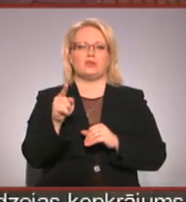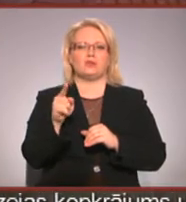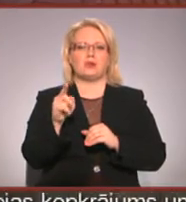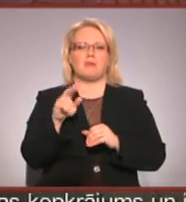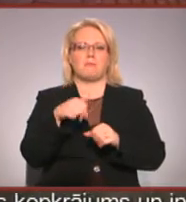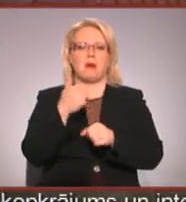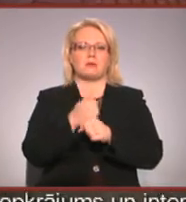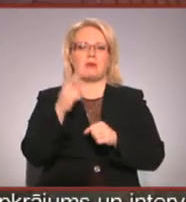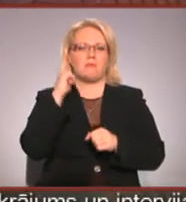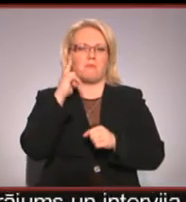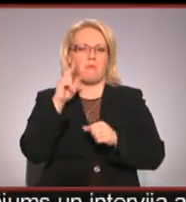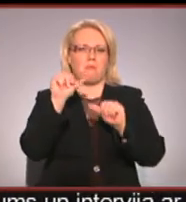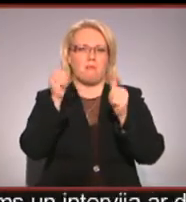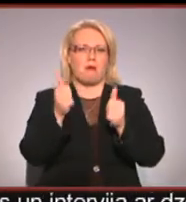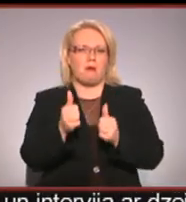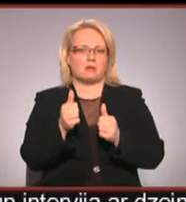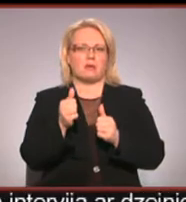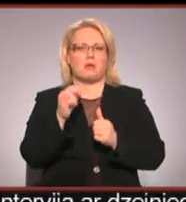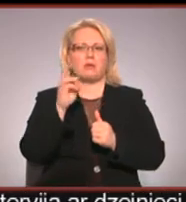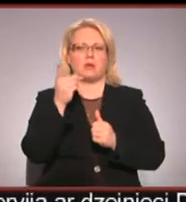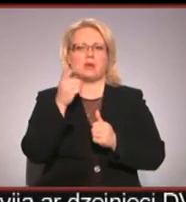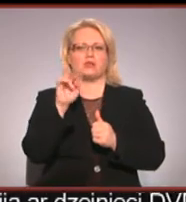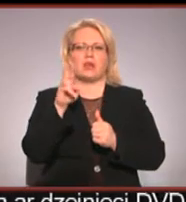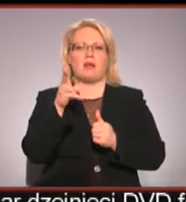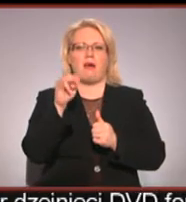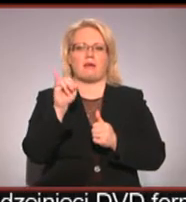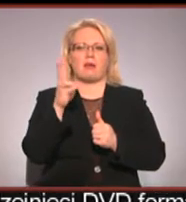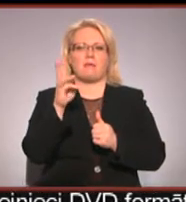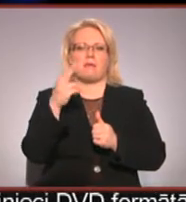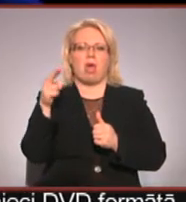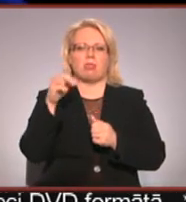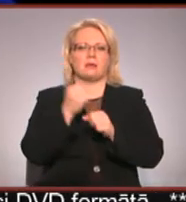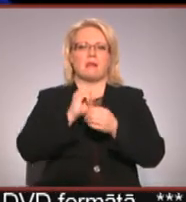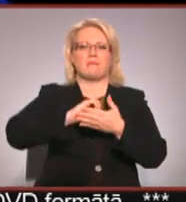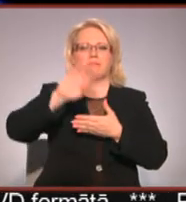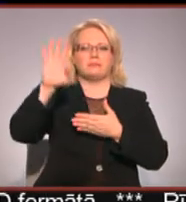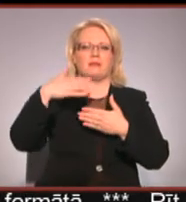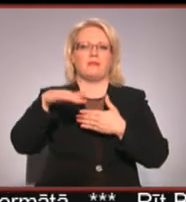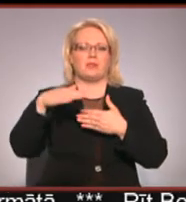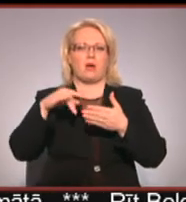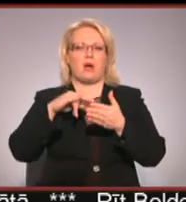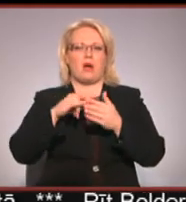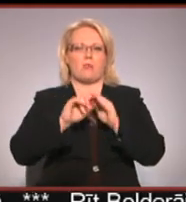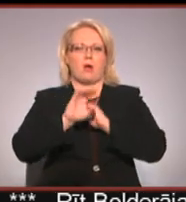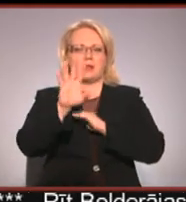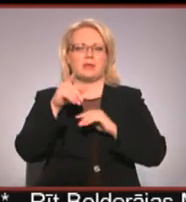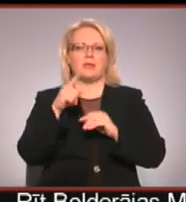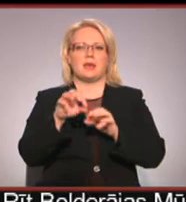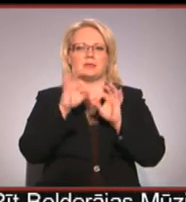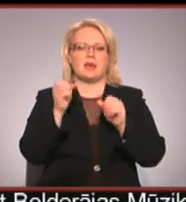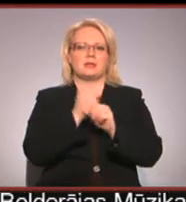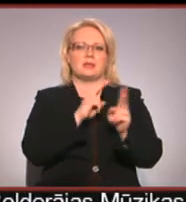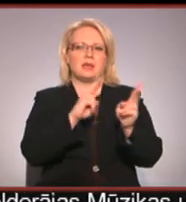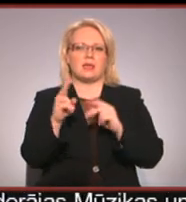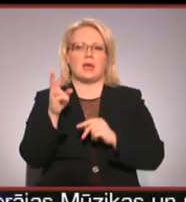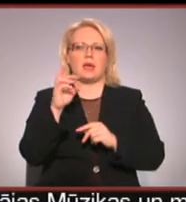viņš ir aki un medā. Viņš ļoti strādā ar video, ar projekcijiem. Latvijā kā pirmā ar buto dēju sāk strādāt dējotāja